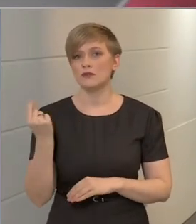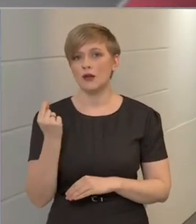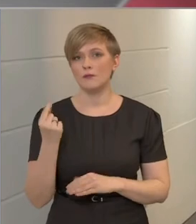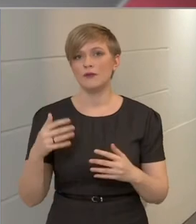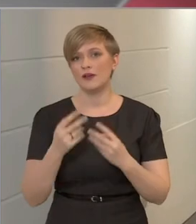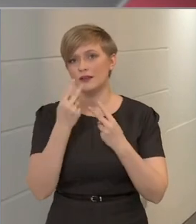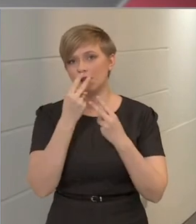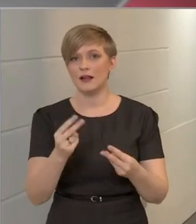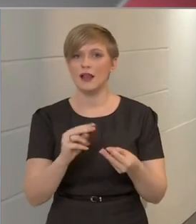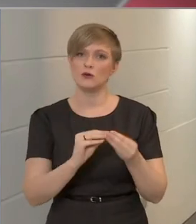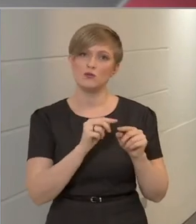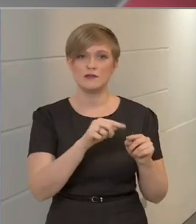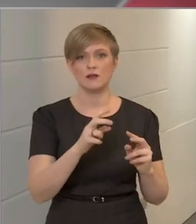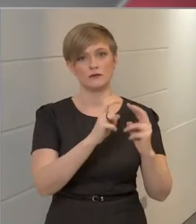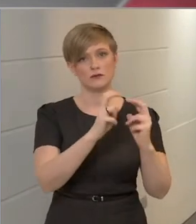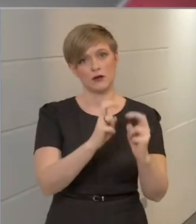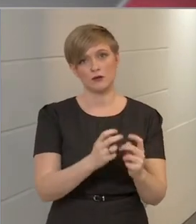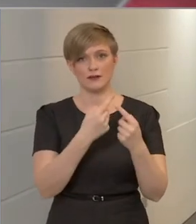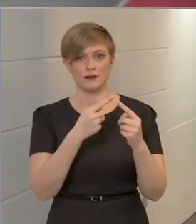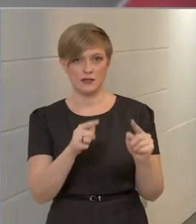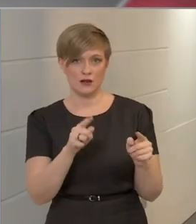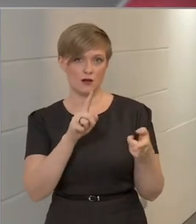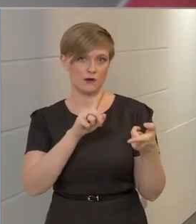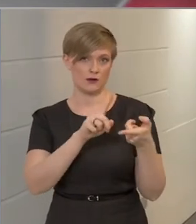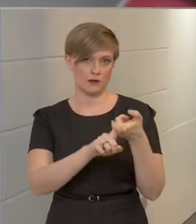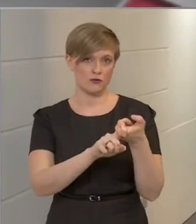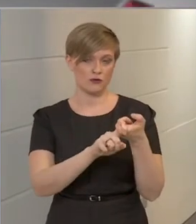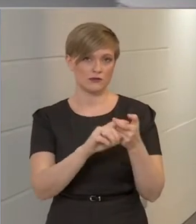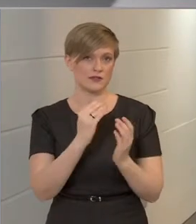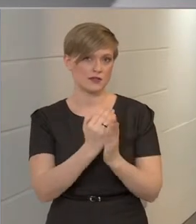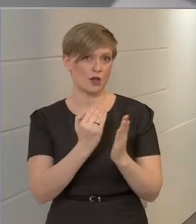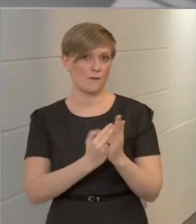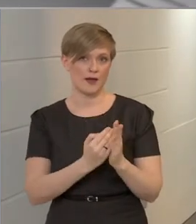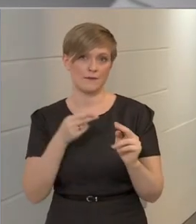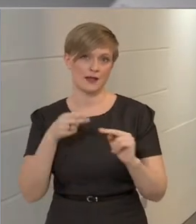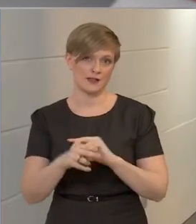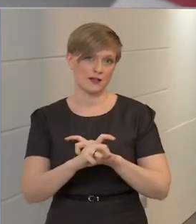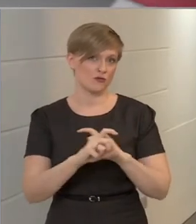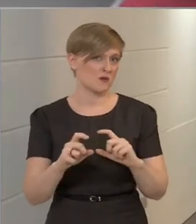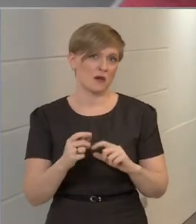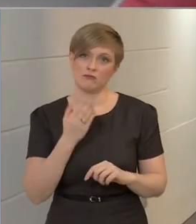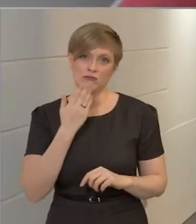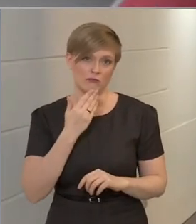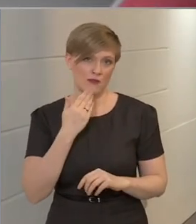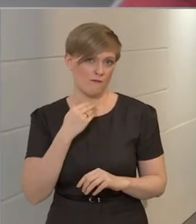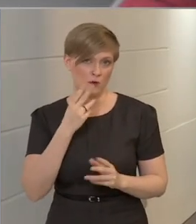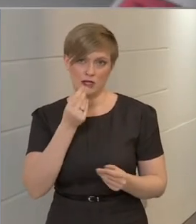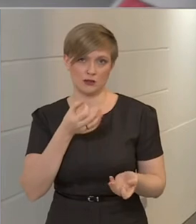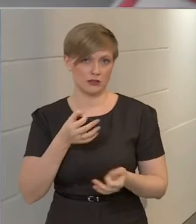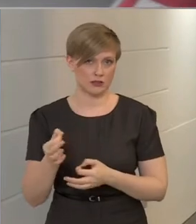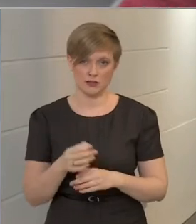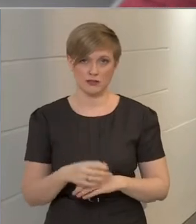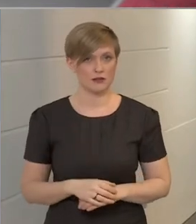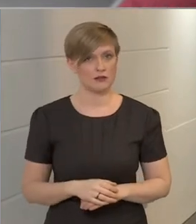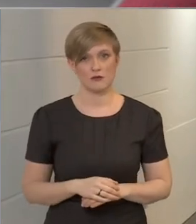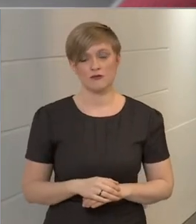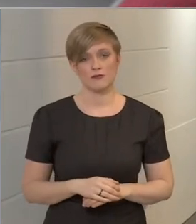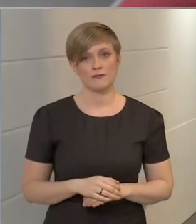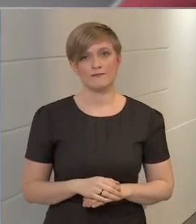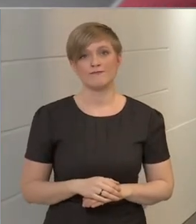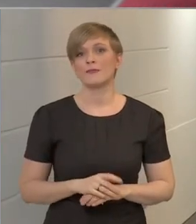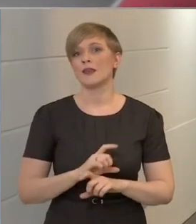vendéglátő üzletben történő tartózkodás tilalmára vonatkozó szabályok megszegése miatt nem kellett rendőr intézkedést végeznünk,